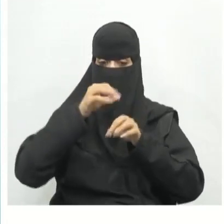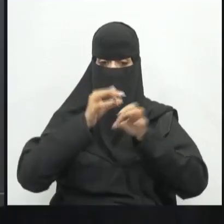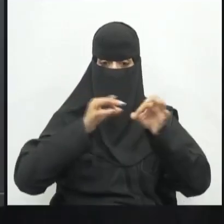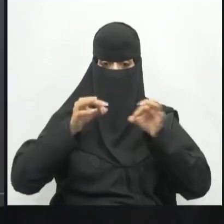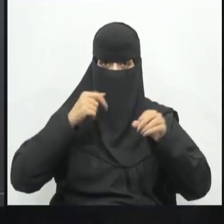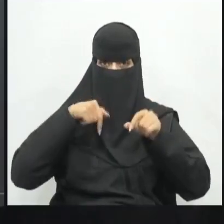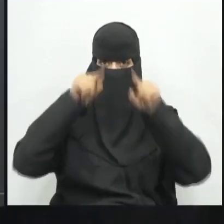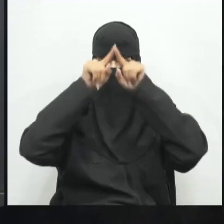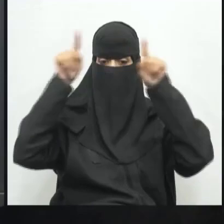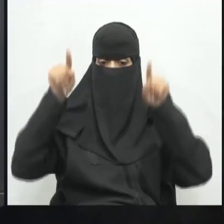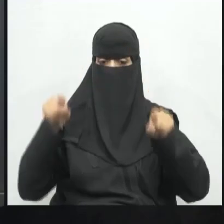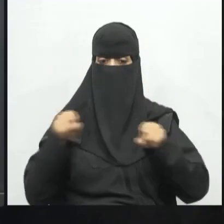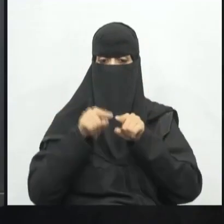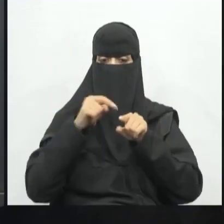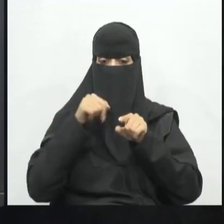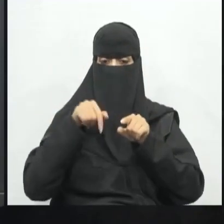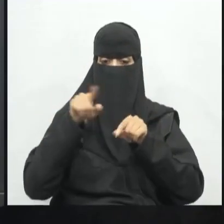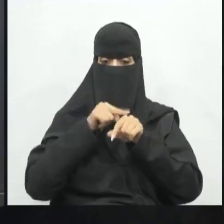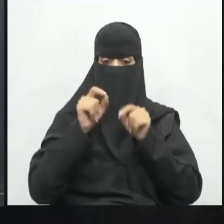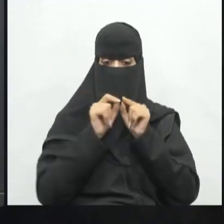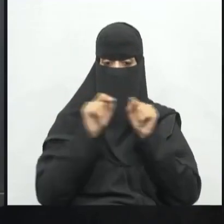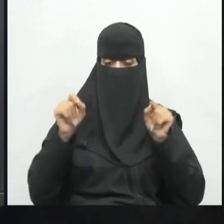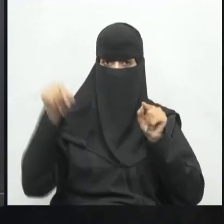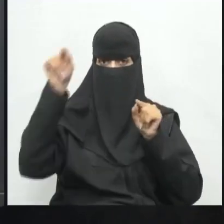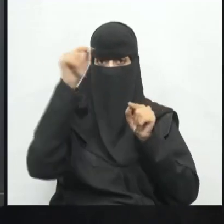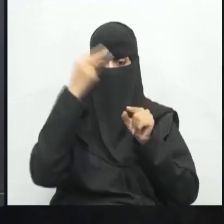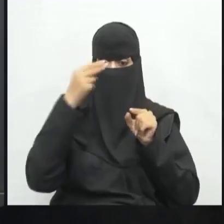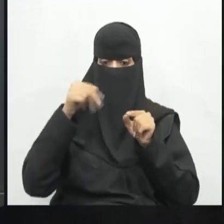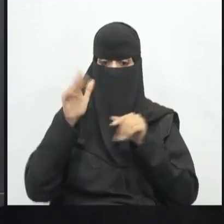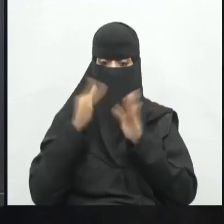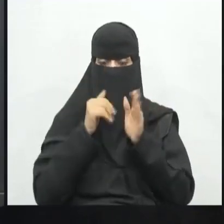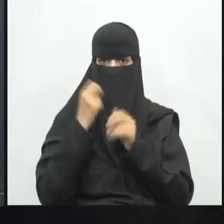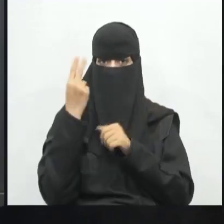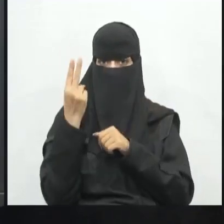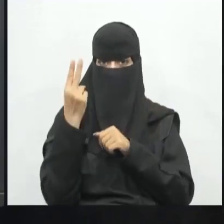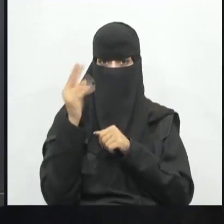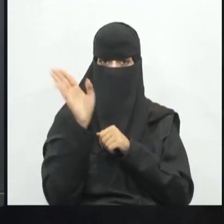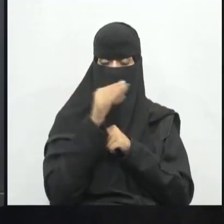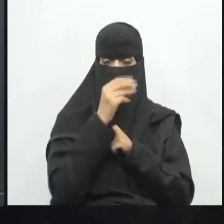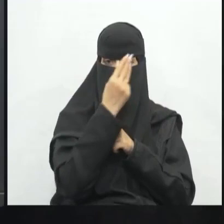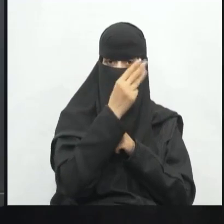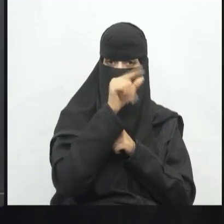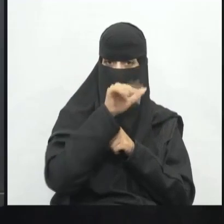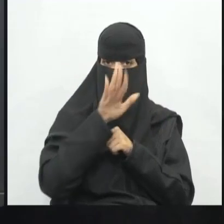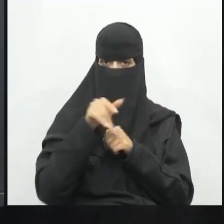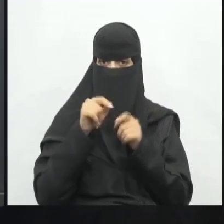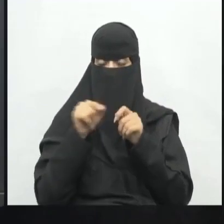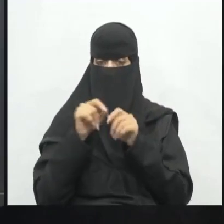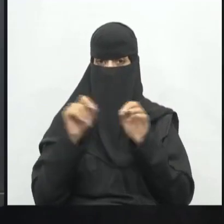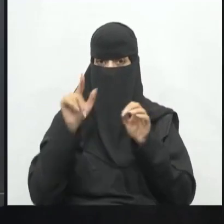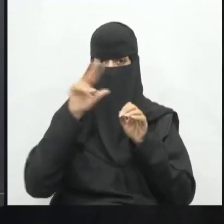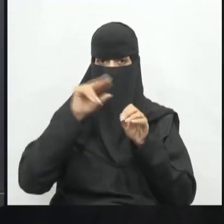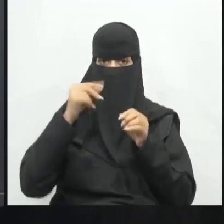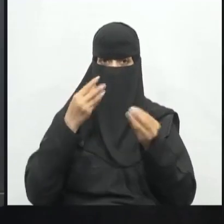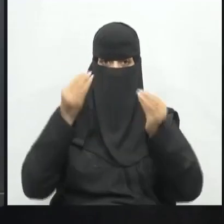سوف نتعرف على التصميم ثنائي وثلاثي الأبعاد والفرق بين التصميم ثنائي الأبعاد وثلاثي الأبعاد كما